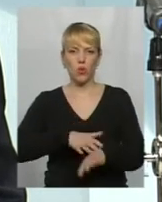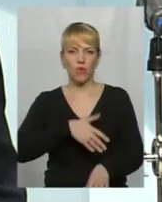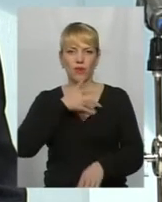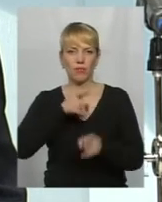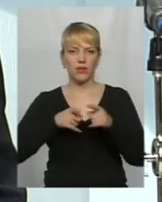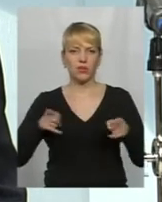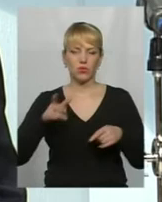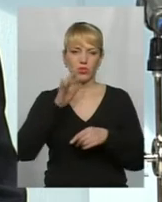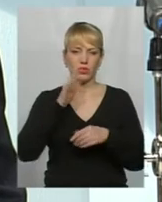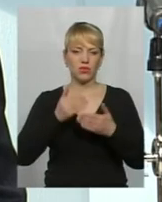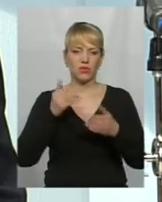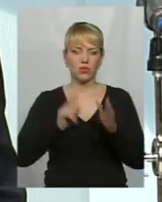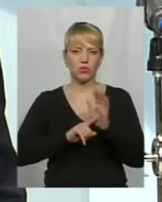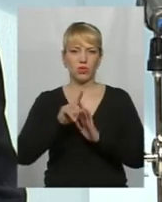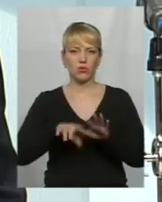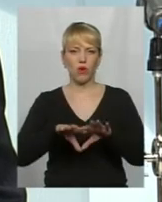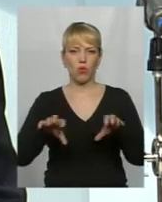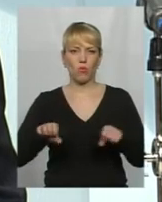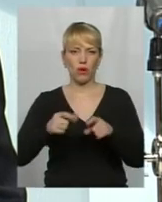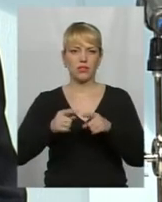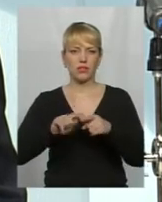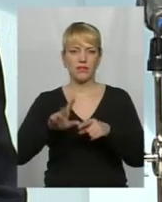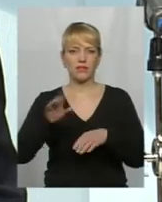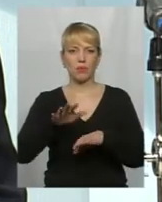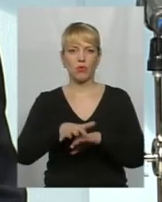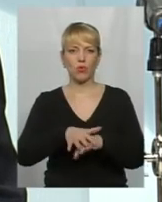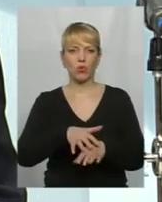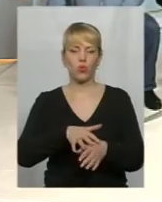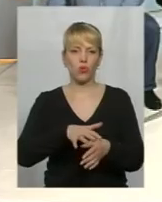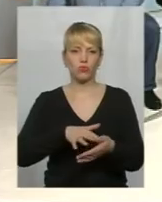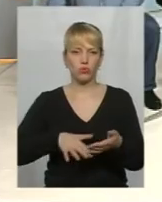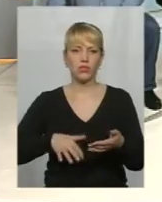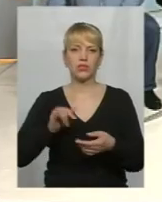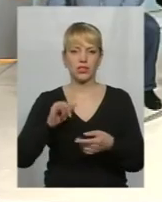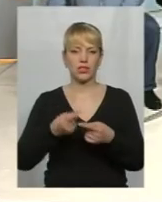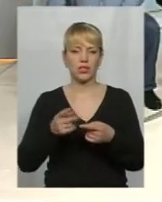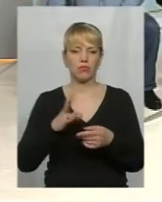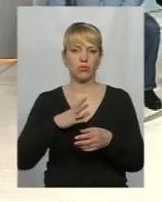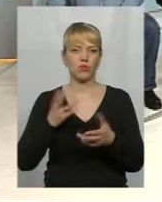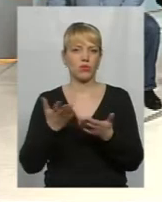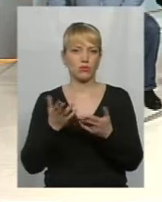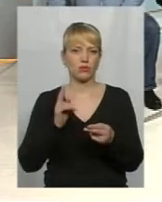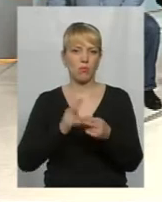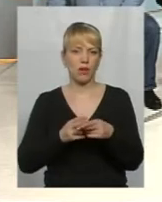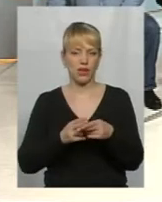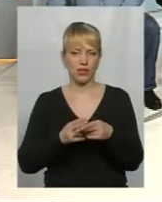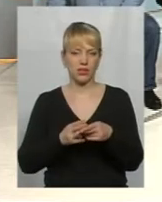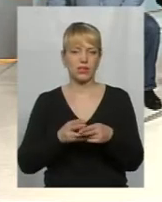Напевно, що від початку окупації це все продовжувалося, і якимось чином воно мало перекритися. Щодо